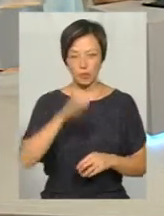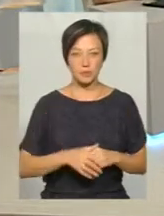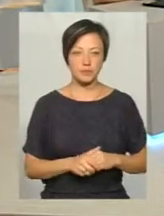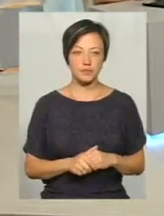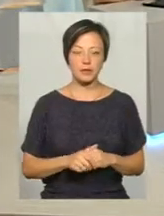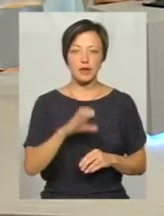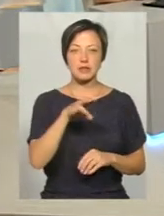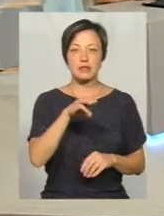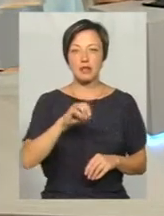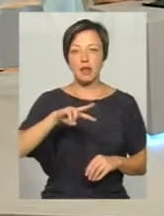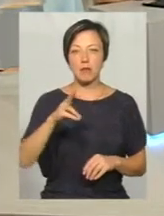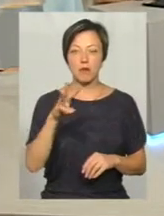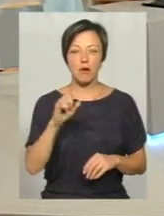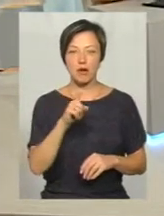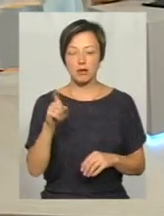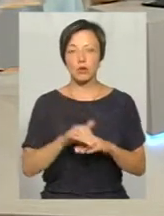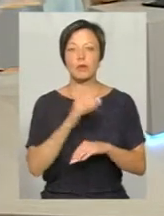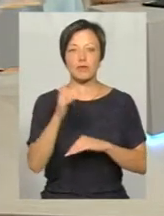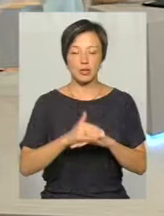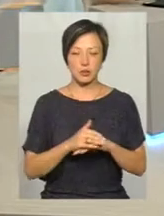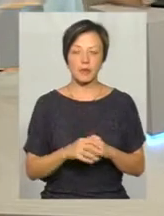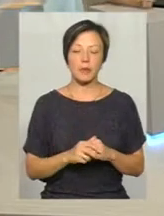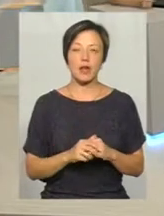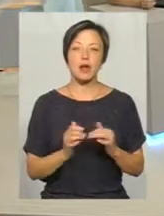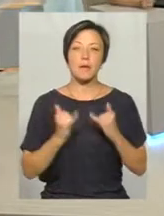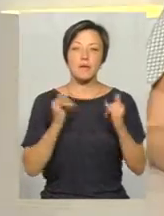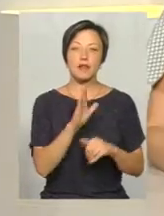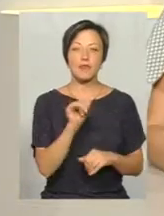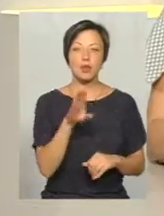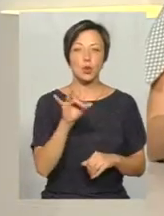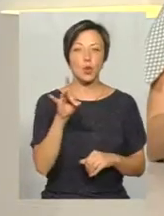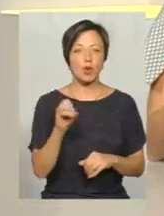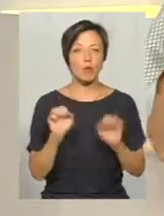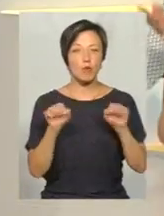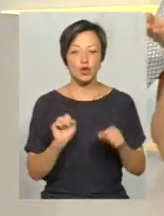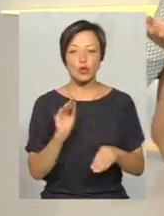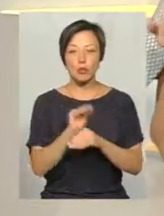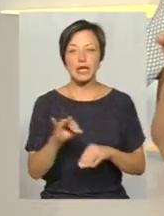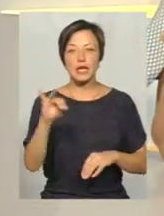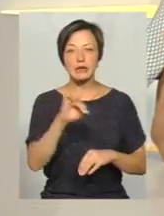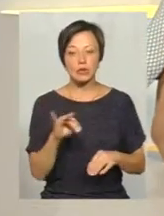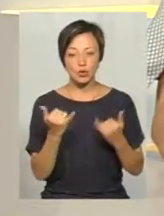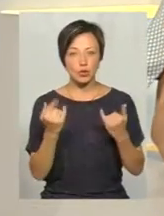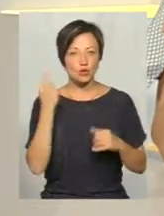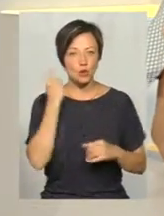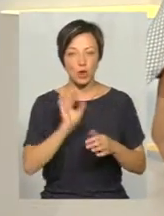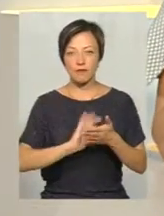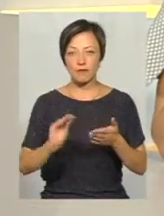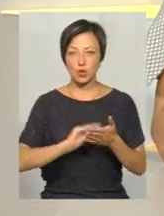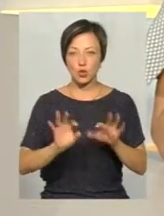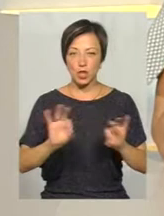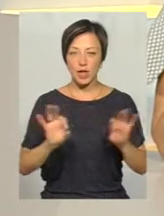Стельмахом. Добрий вечір. Добрий вечір. Пане Вікторе, ви, напевне, можете доповнити історії, які ми щойно чули в сюжеті.